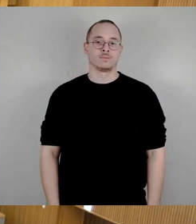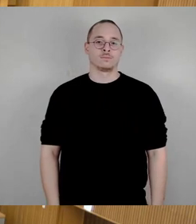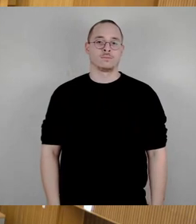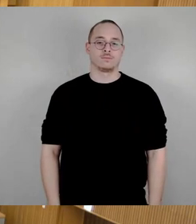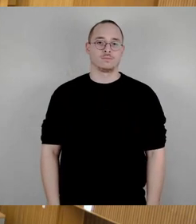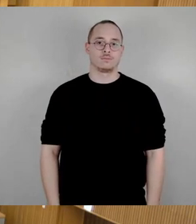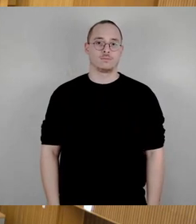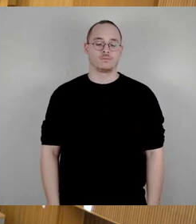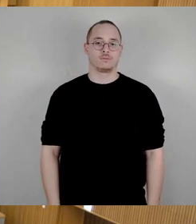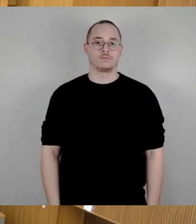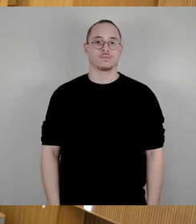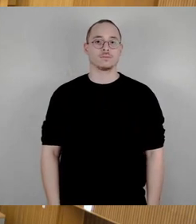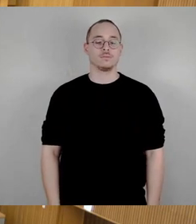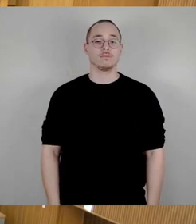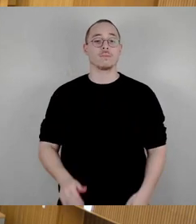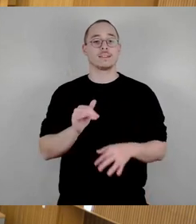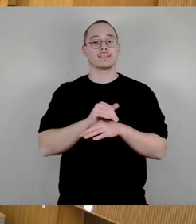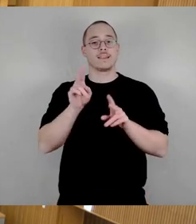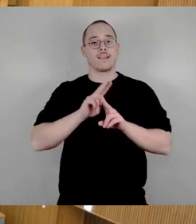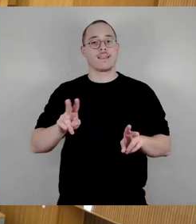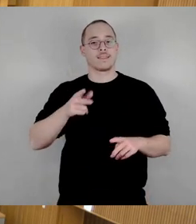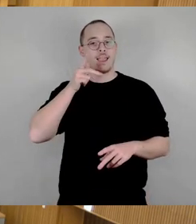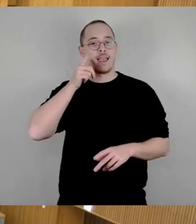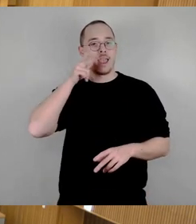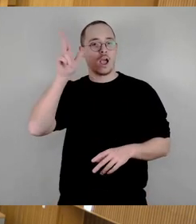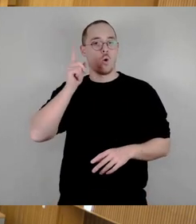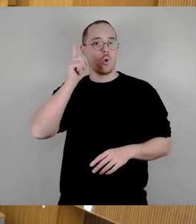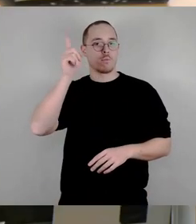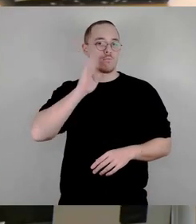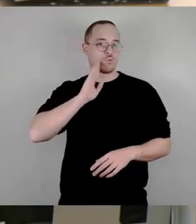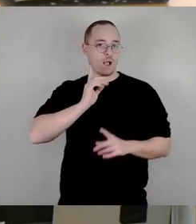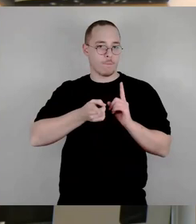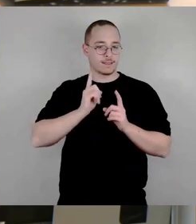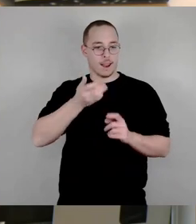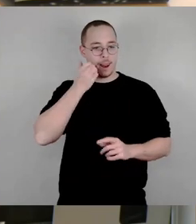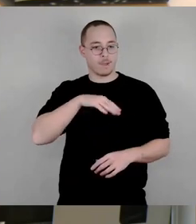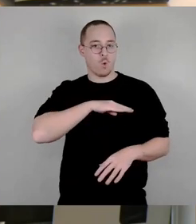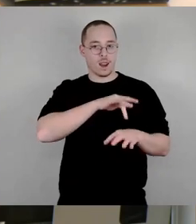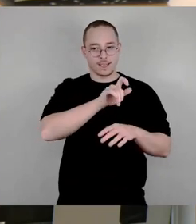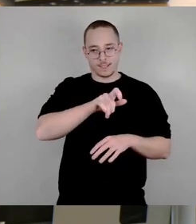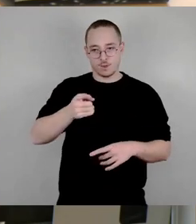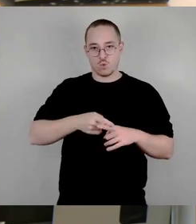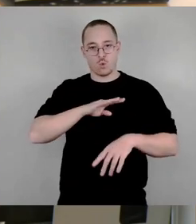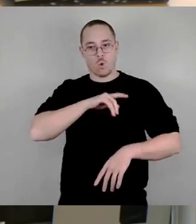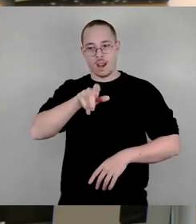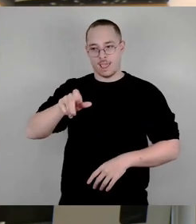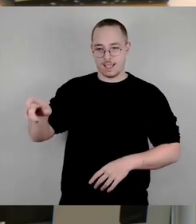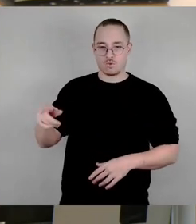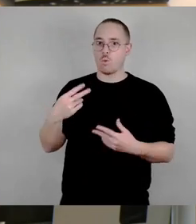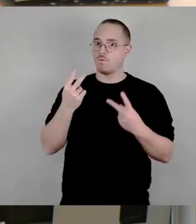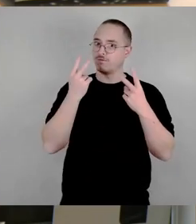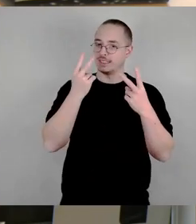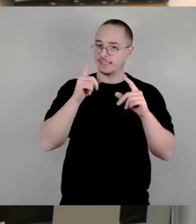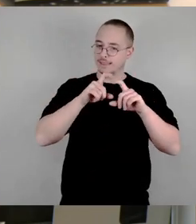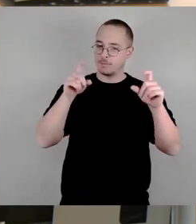Sehr geehrter Herr Oberbürgermeister, liebe Kolleginnen und Kollegen, es ist zwar ein wichtiges Thema, aber ich glaube, man sollte es etwas weniger aufgeregt und groß machen,